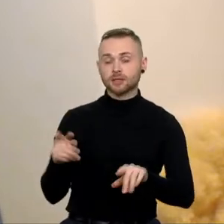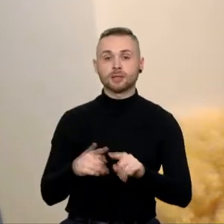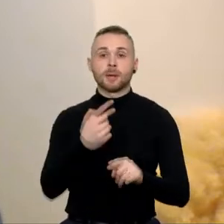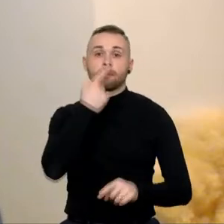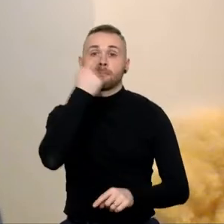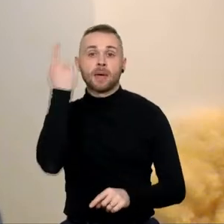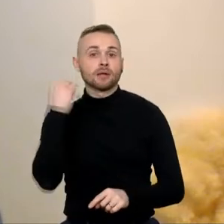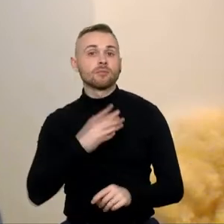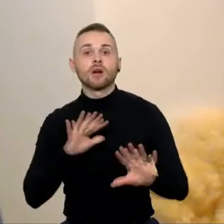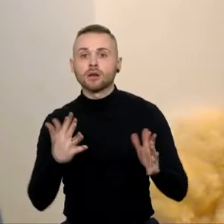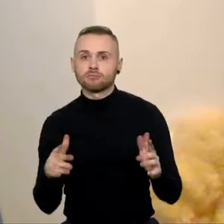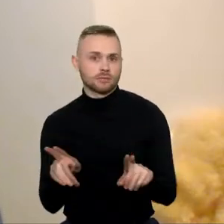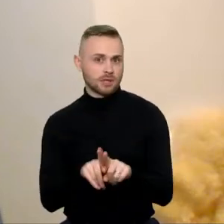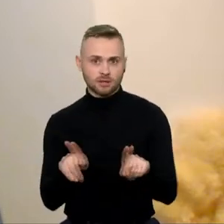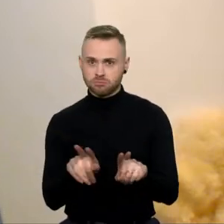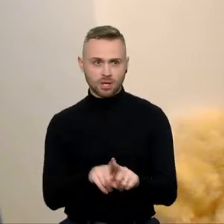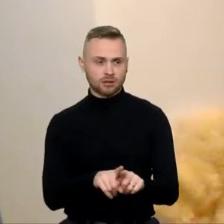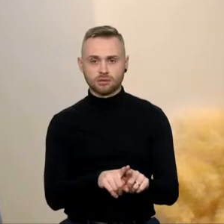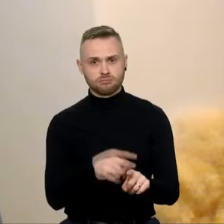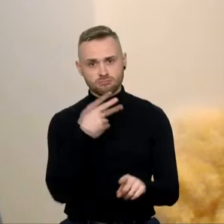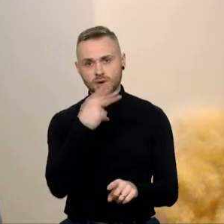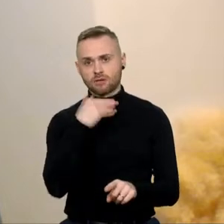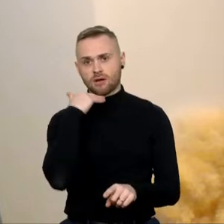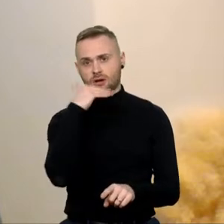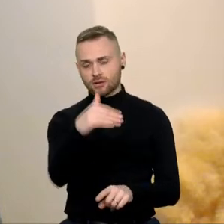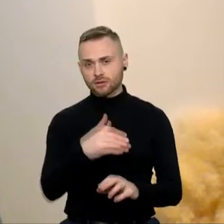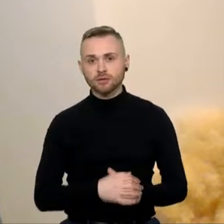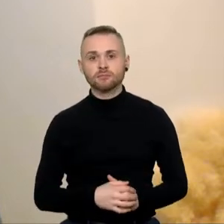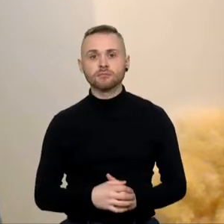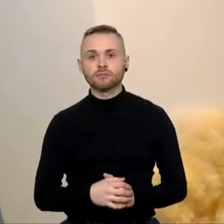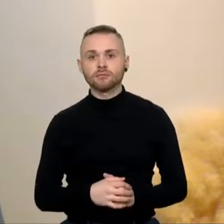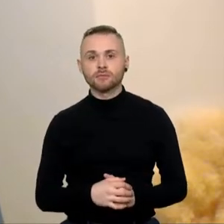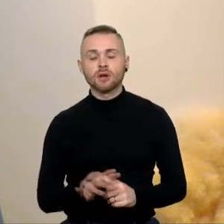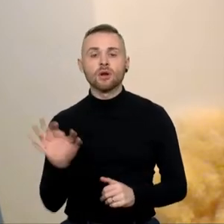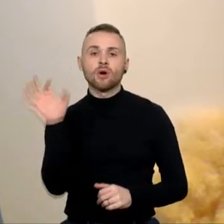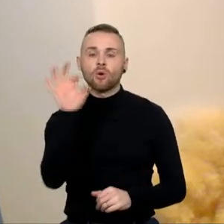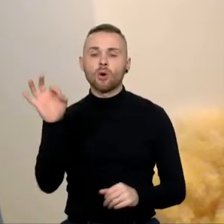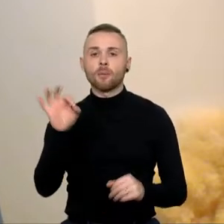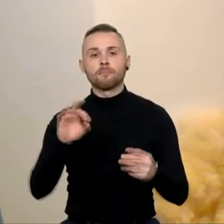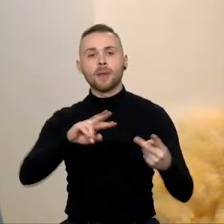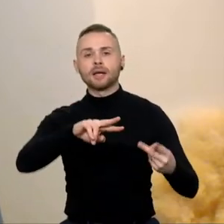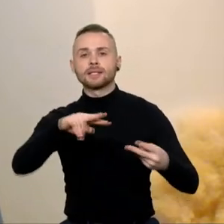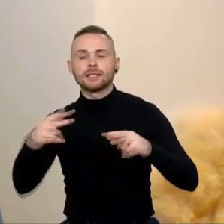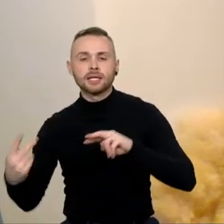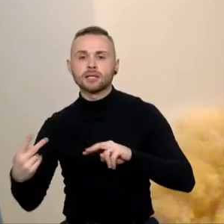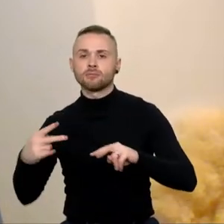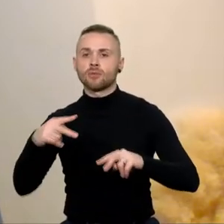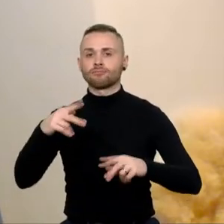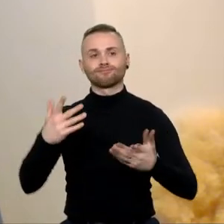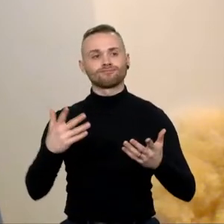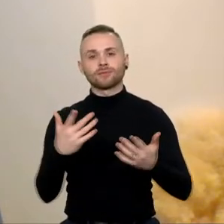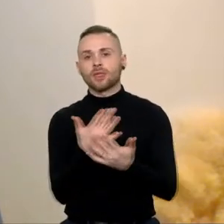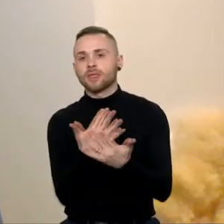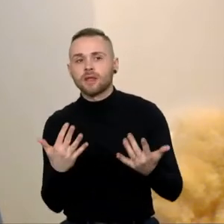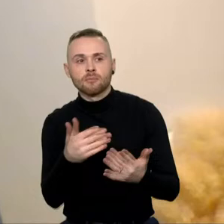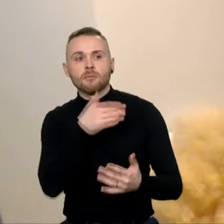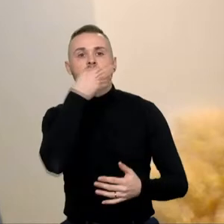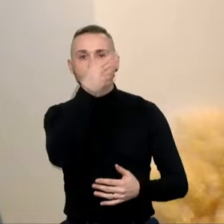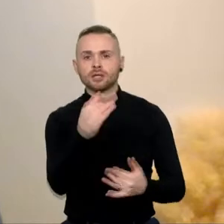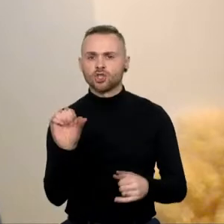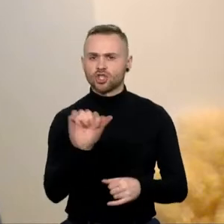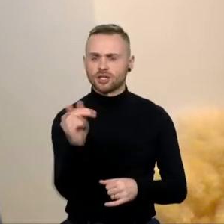Kitas dalykas, jeigu yra kažkokie tai labai rimti, na, geopolitiniai pasikeitimai, negalima visuomeniai sakyti, kad turime laukti visą